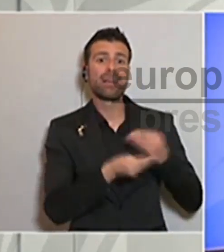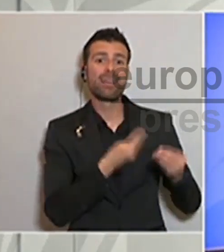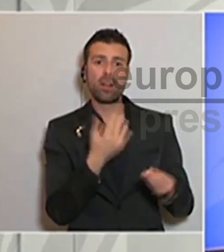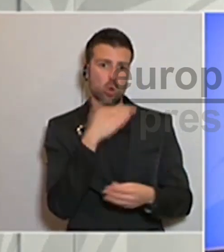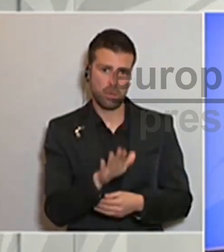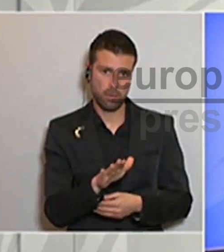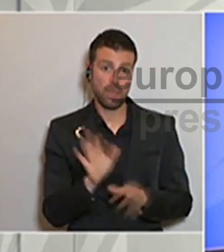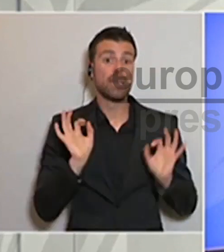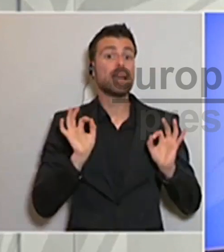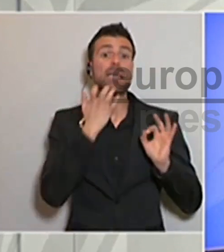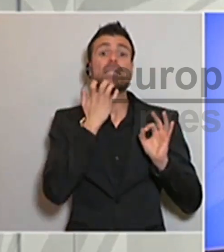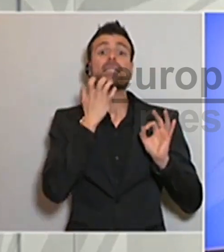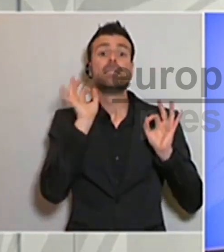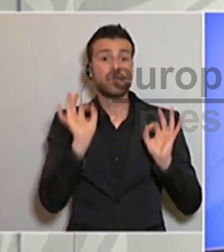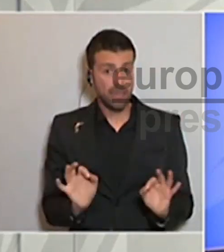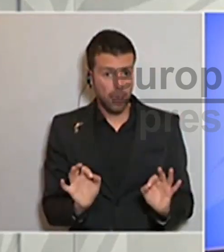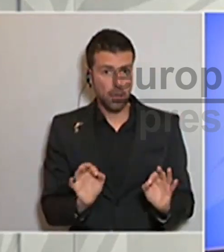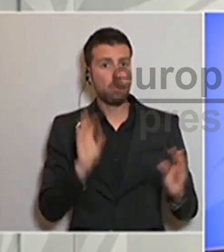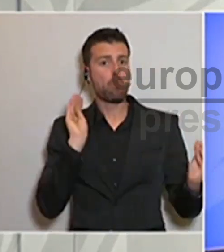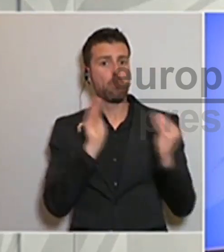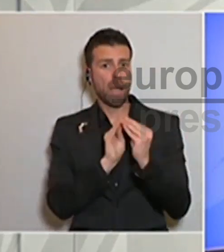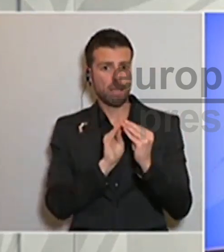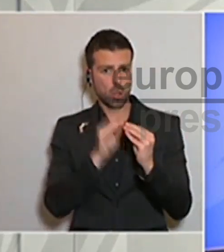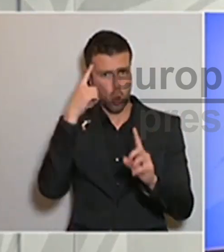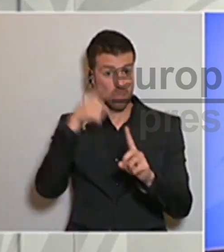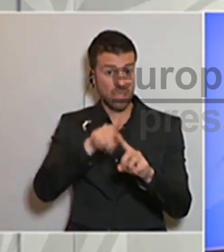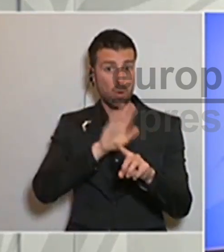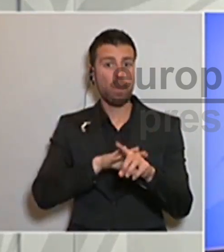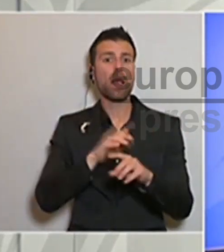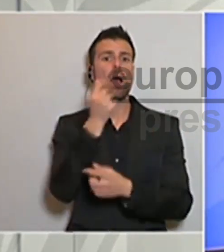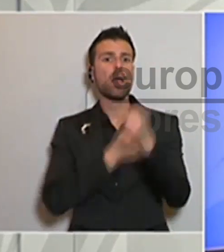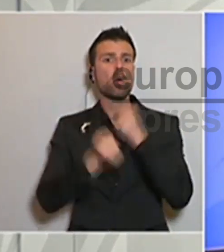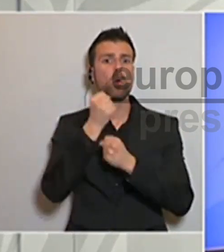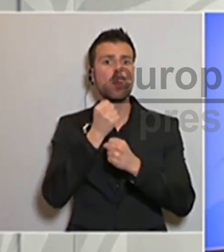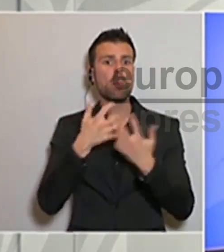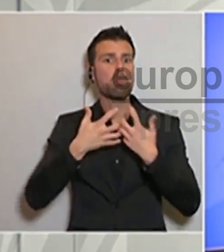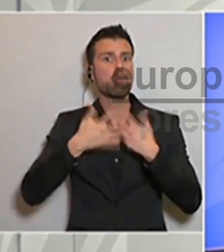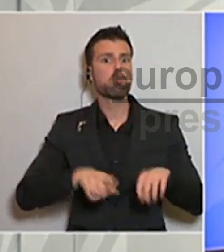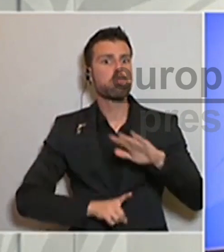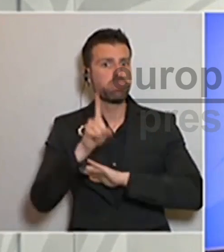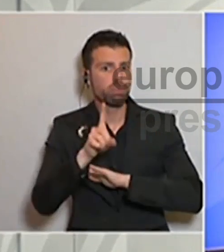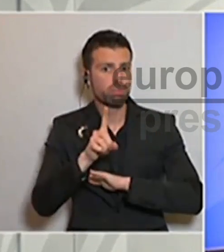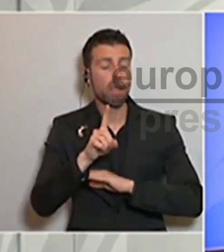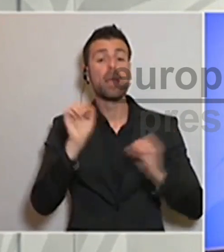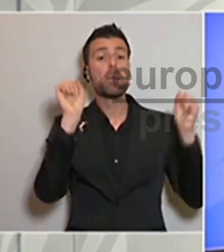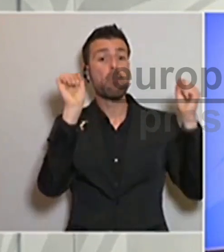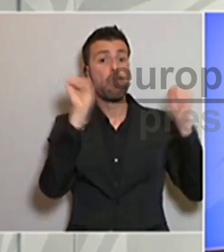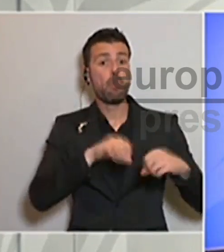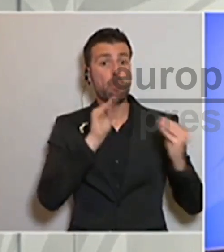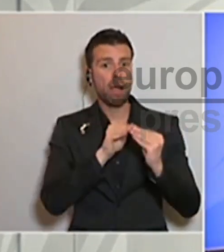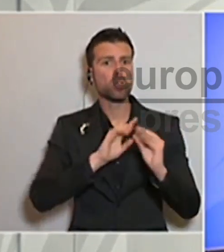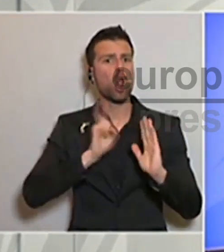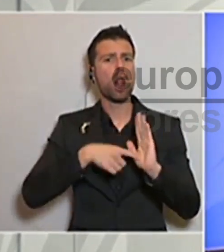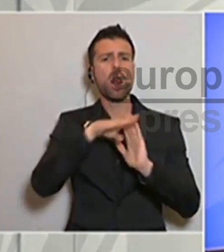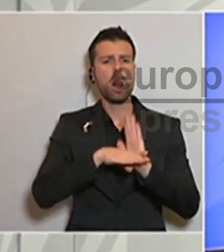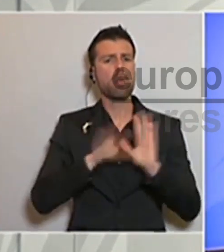Si es tracta d'uns pactes que són per rellençar l'economia, i són uns pactes que volen fer-ho amb lleialtat, amb